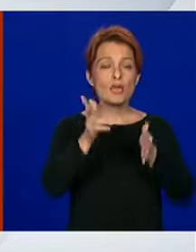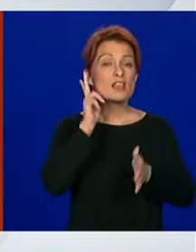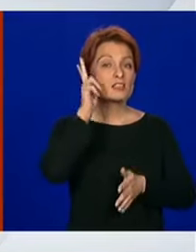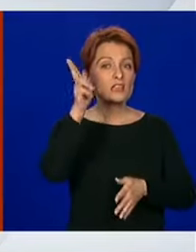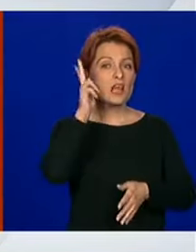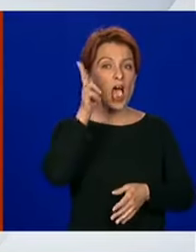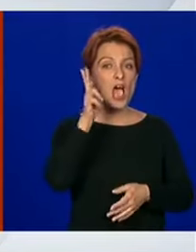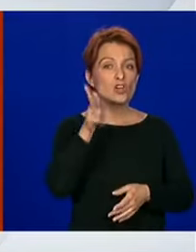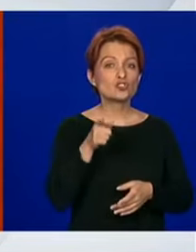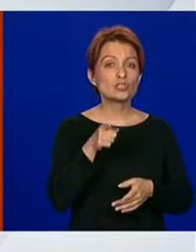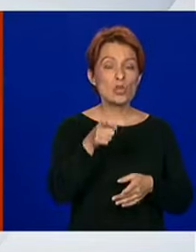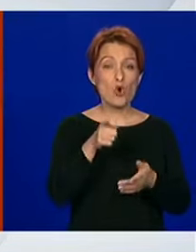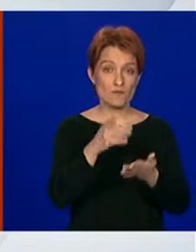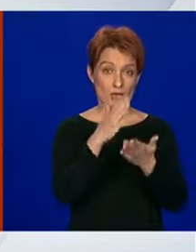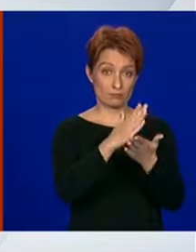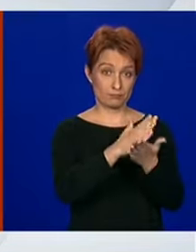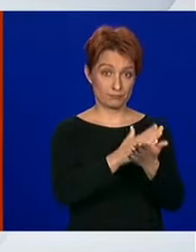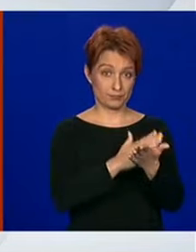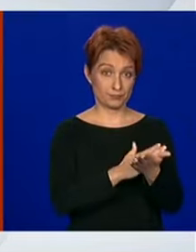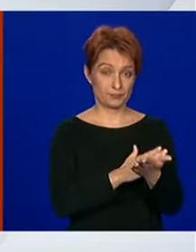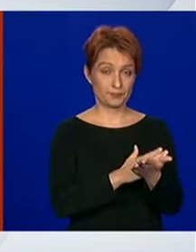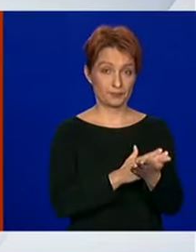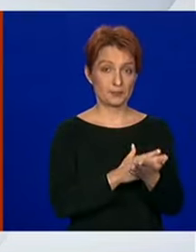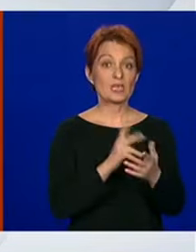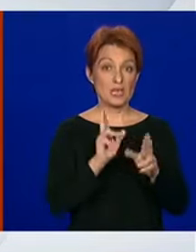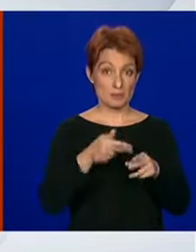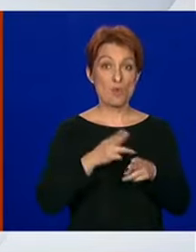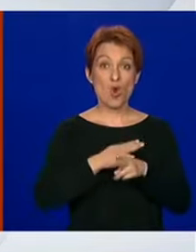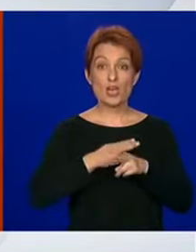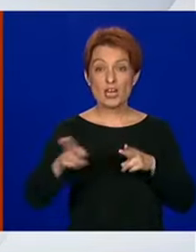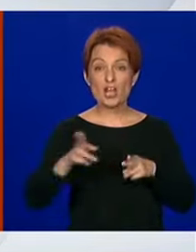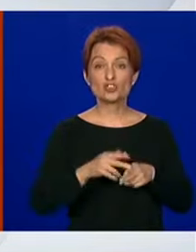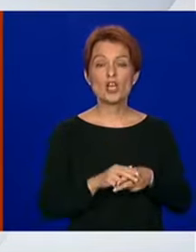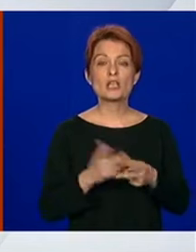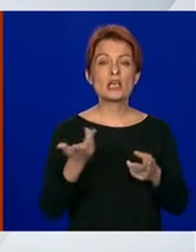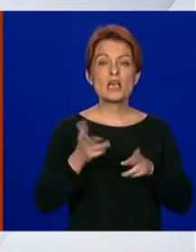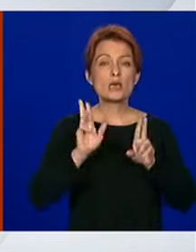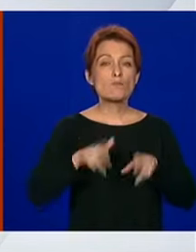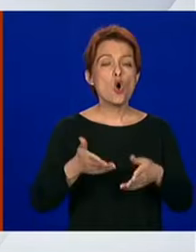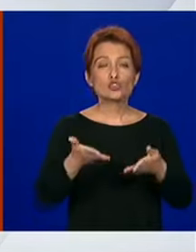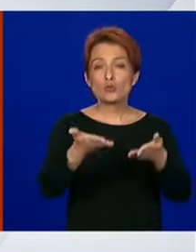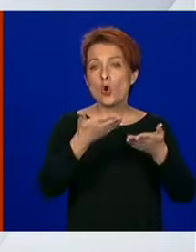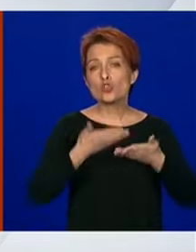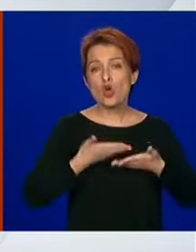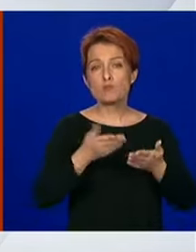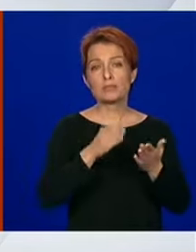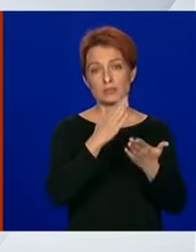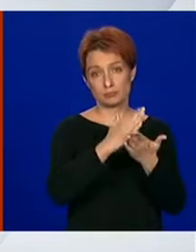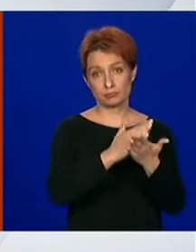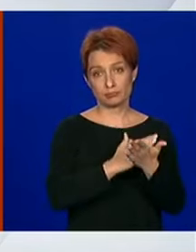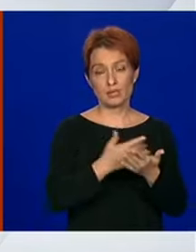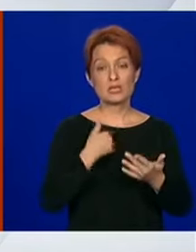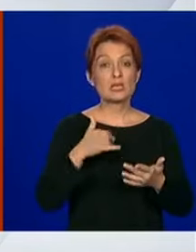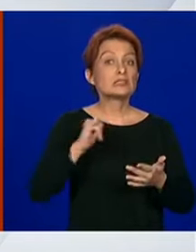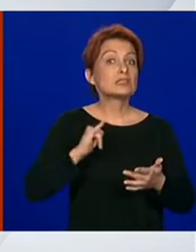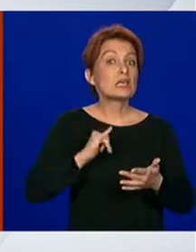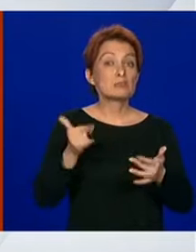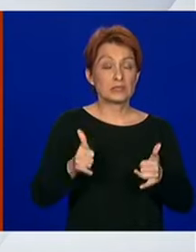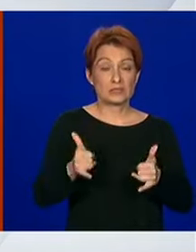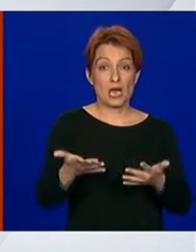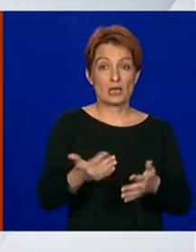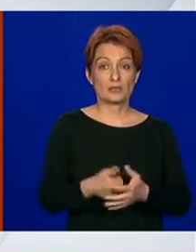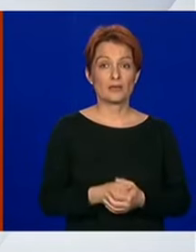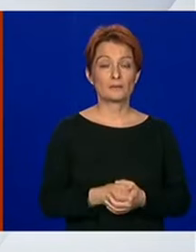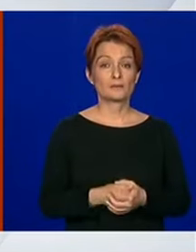takve nekakve mjere. Imamo li rješenje kada bi se mogle mjere zapravo donijeti? Razmišljali se o njima već sada. Dakle,